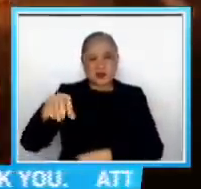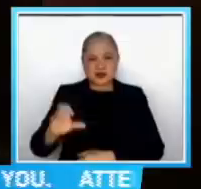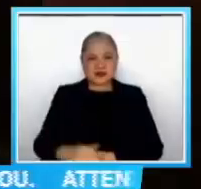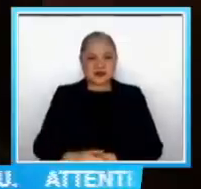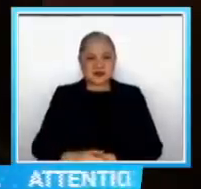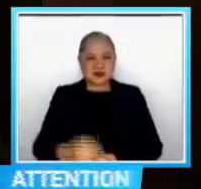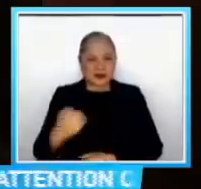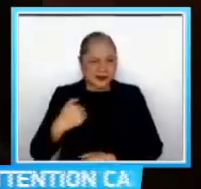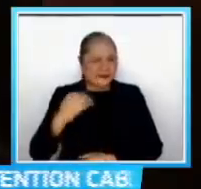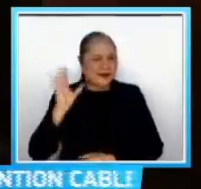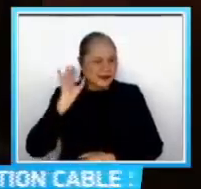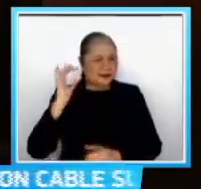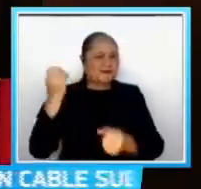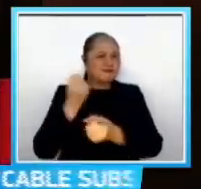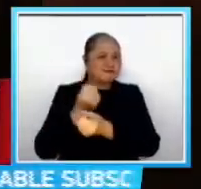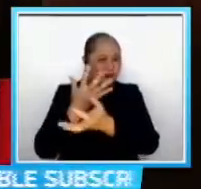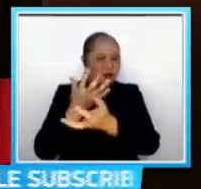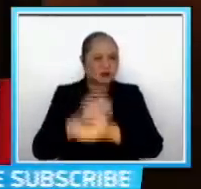pagsabok